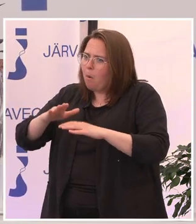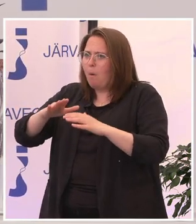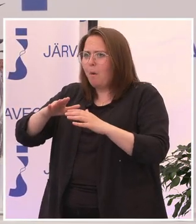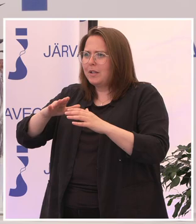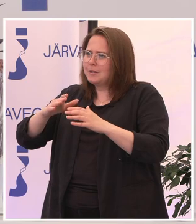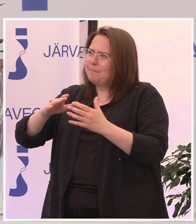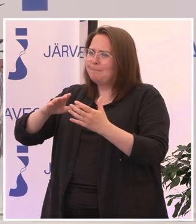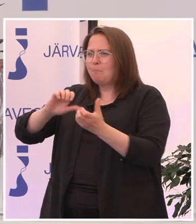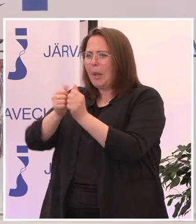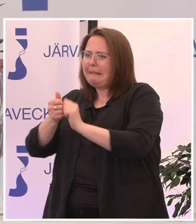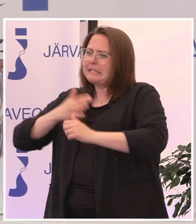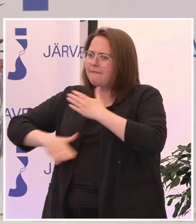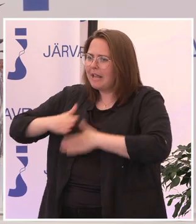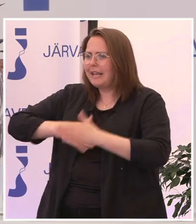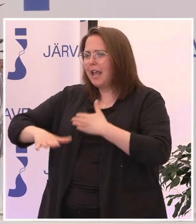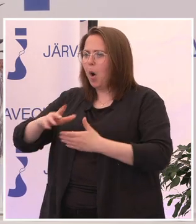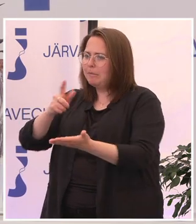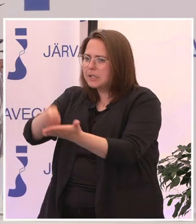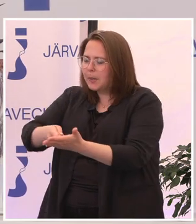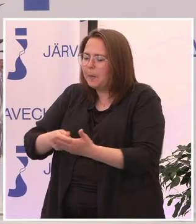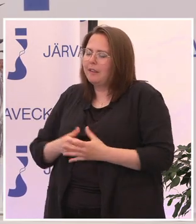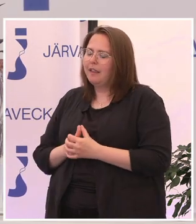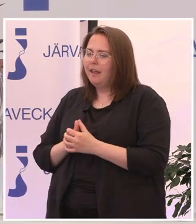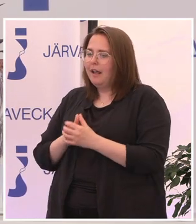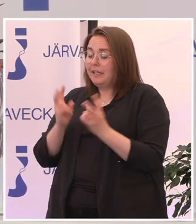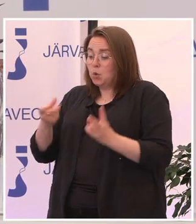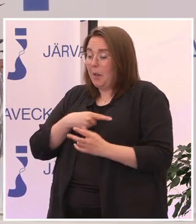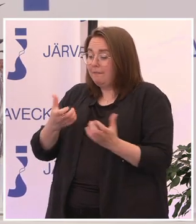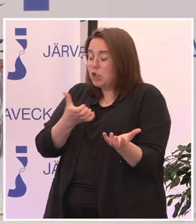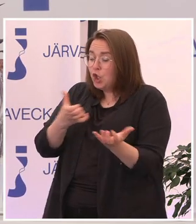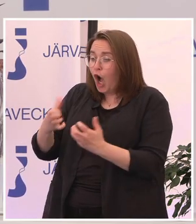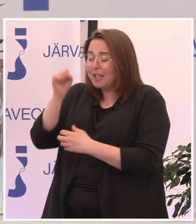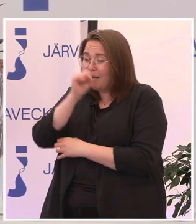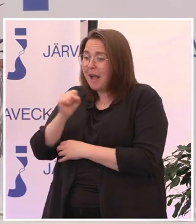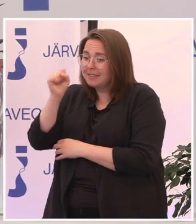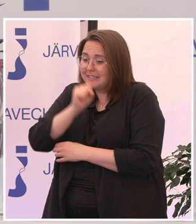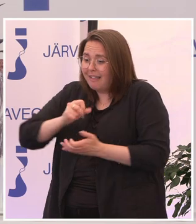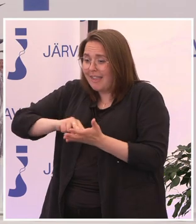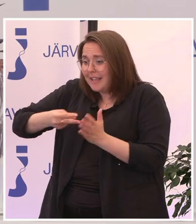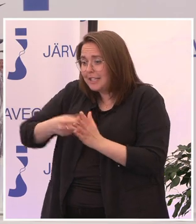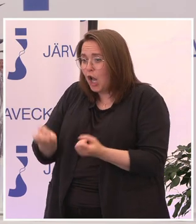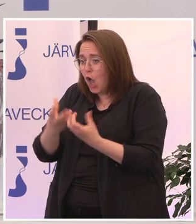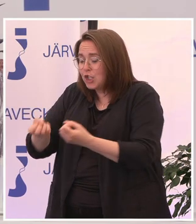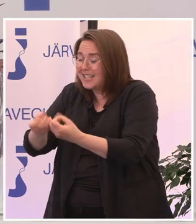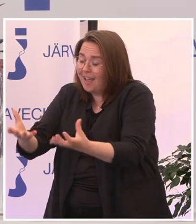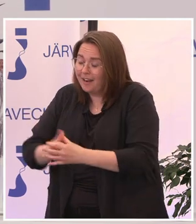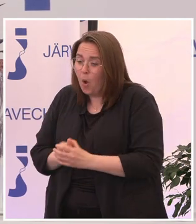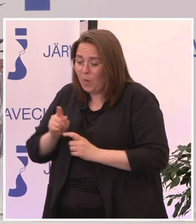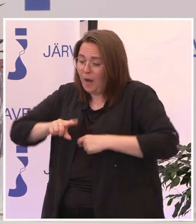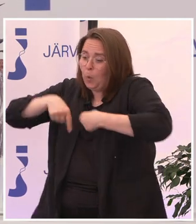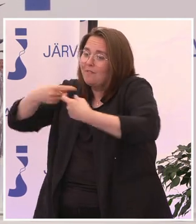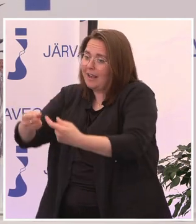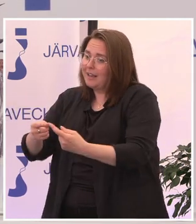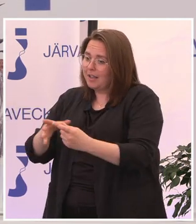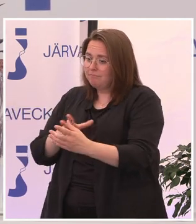vilja eller politiska beslut, så det är inte så att vi saknar en massa tekniska lösningar. Och den utvecklingen går